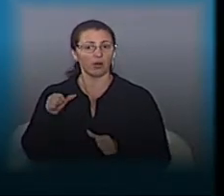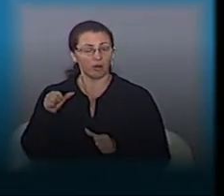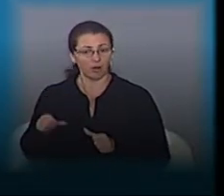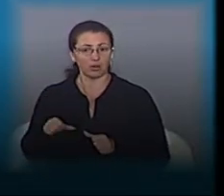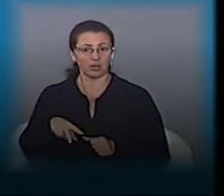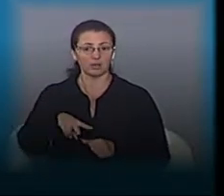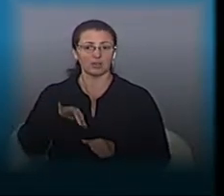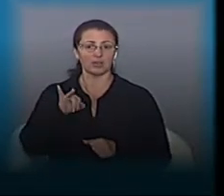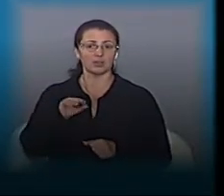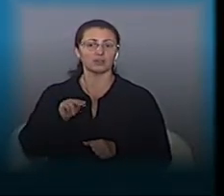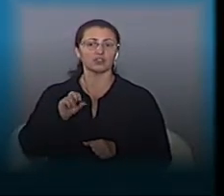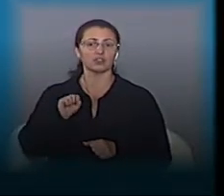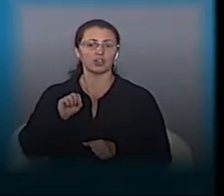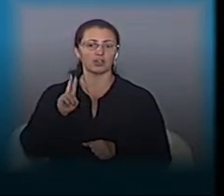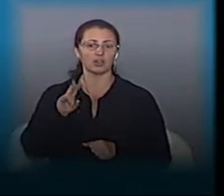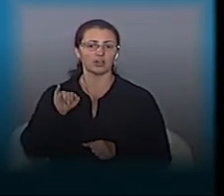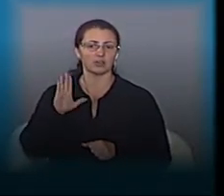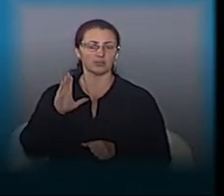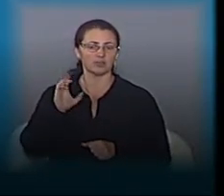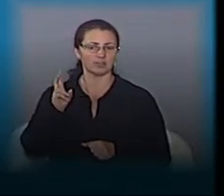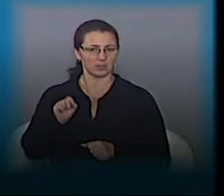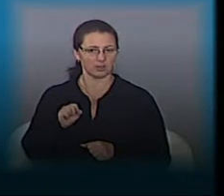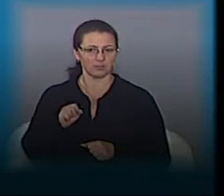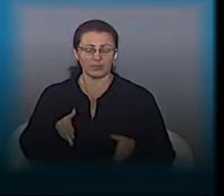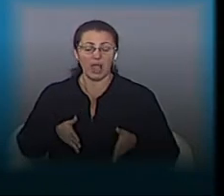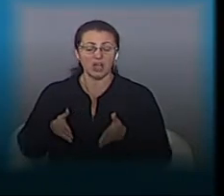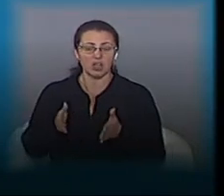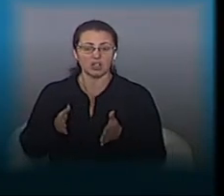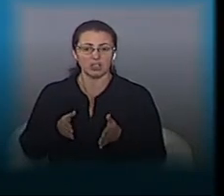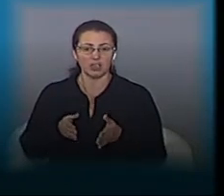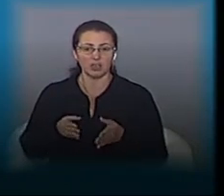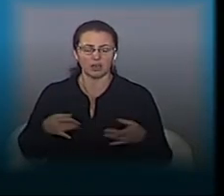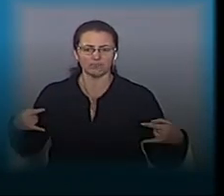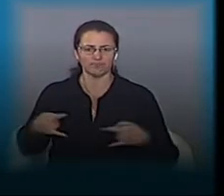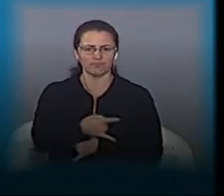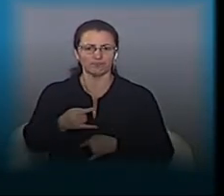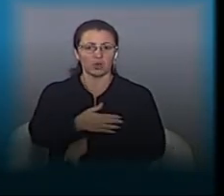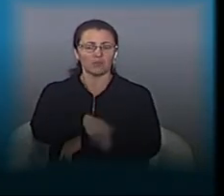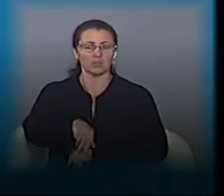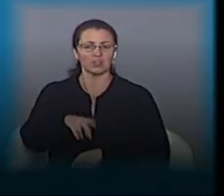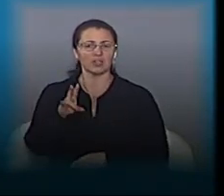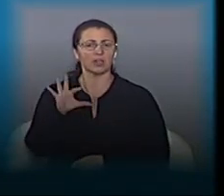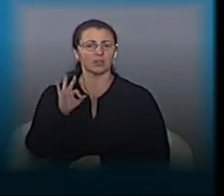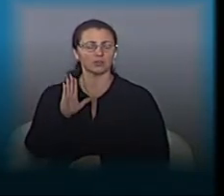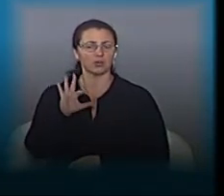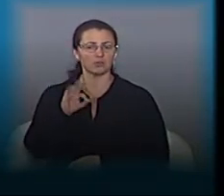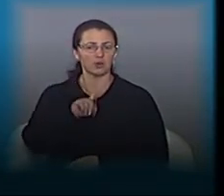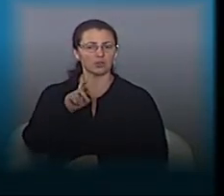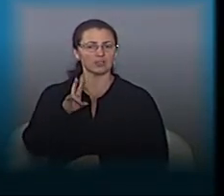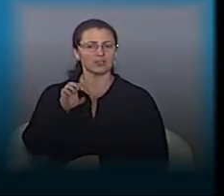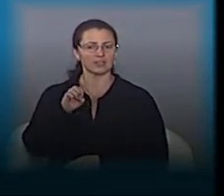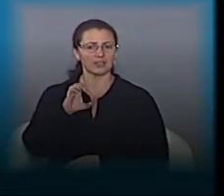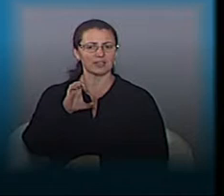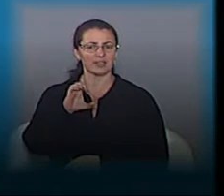Окрім Личаківської. Шляхи об'їзду, які в нас були, це вулиця Новознесенська, подивіться на її стан сьогодні. Тобто, коли робили